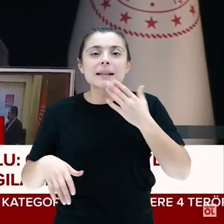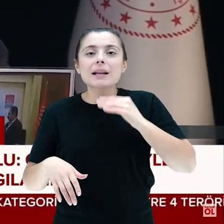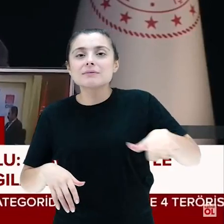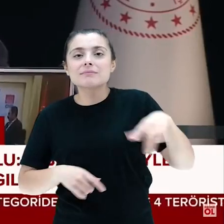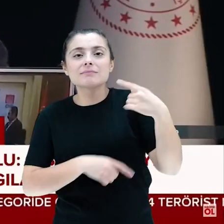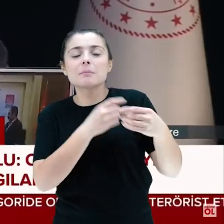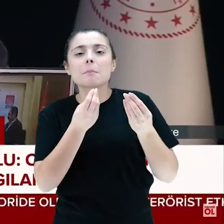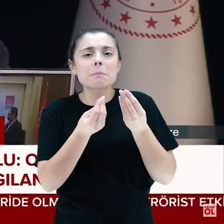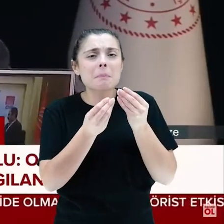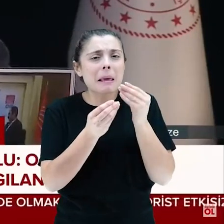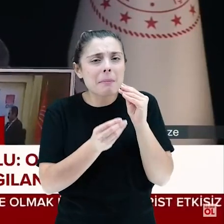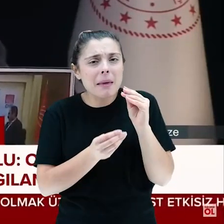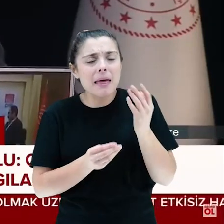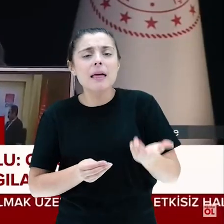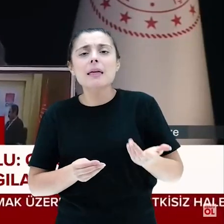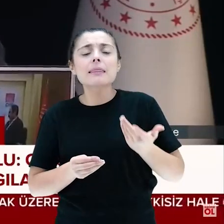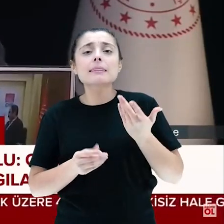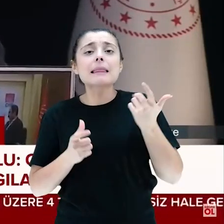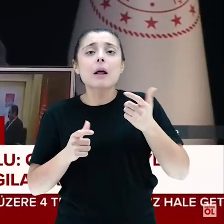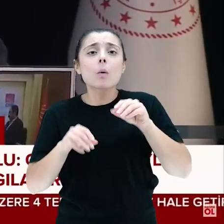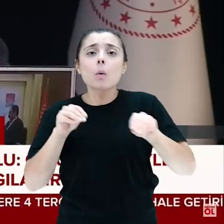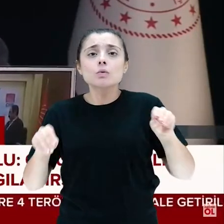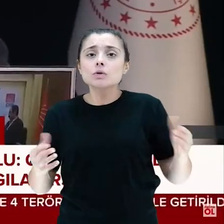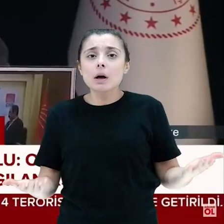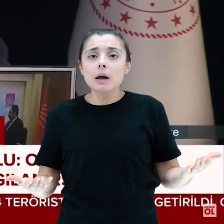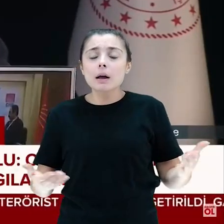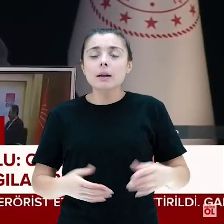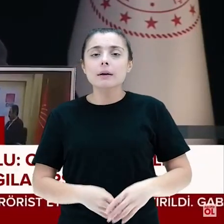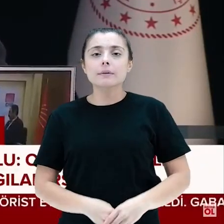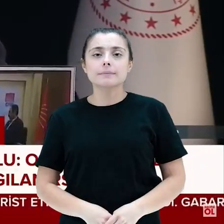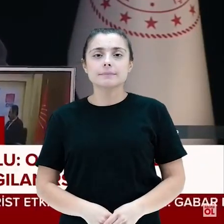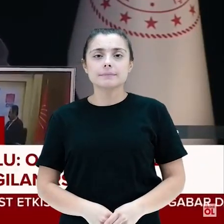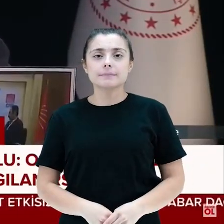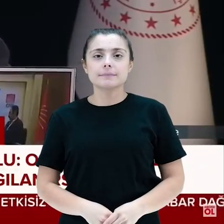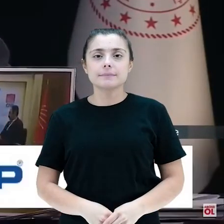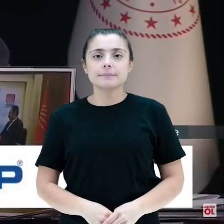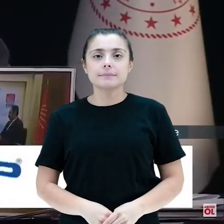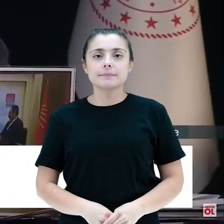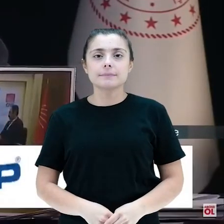Kiliste şehit olan öğretmenimizi, çocuklarımızı, gençlerimizi, bebeklerimizi nereye koyacaksınız?